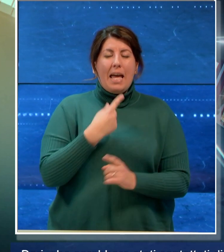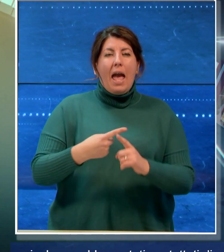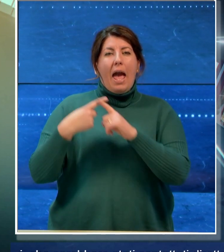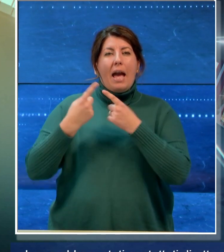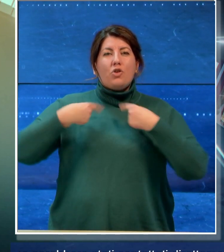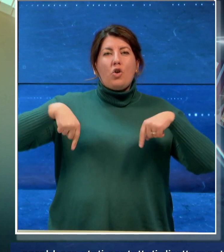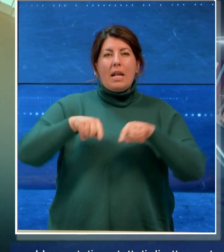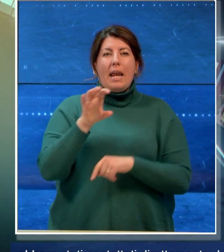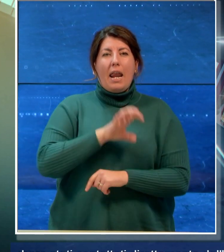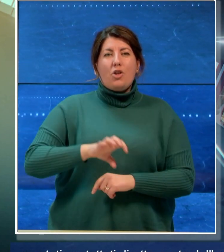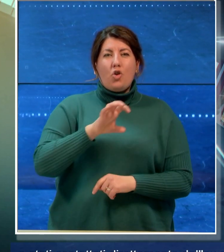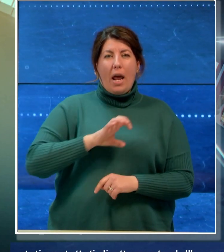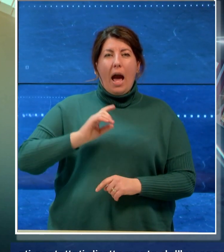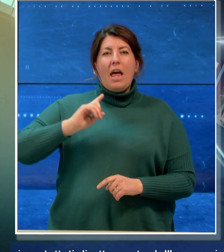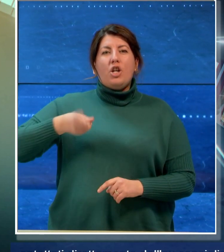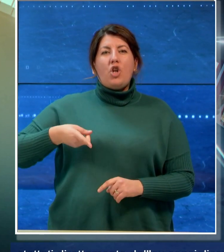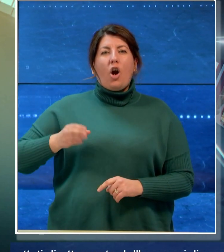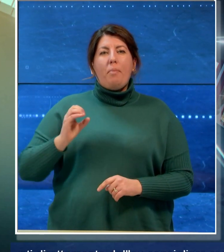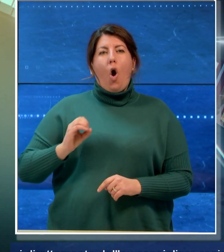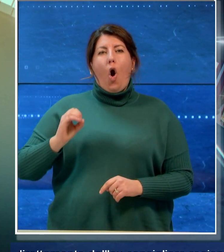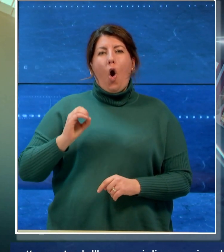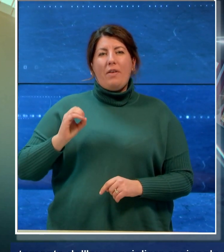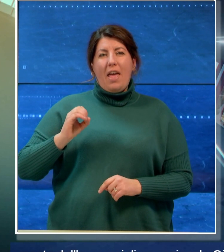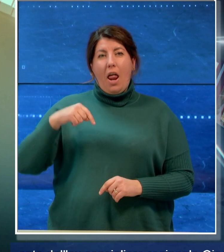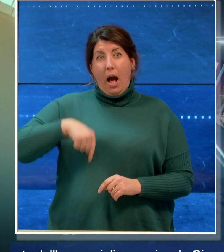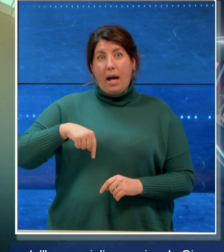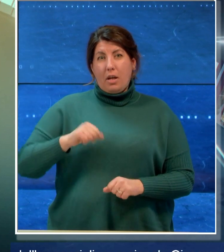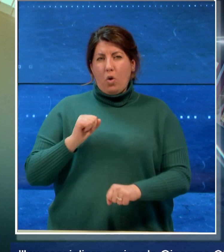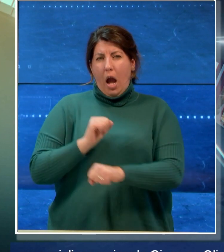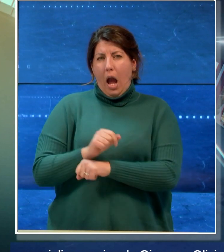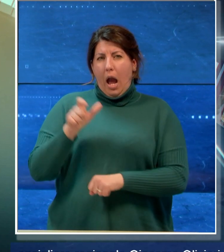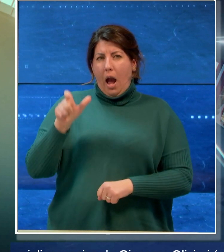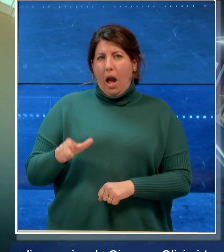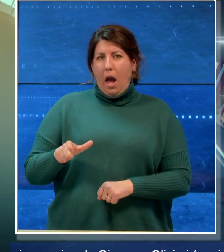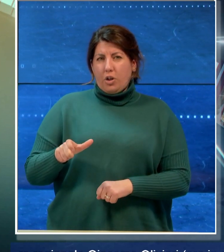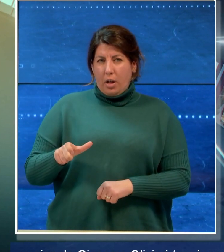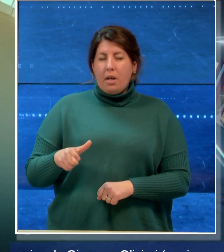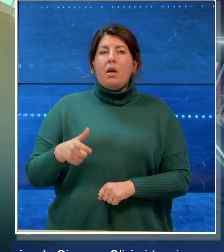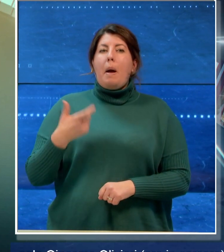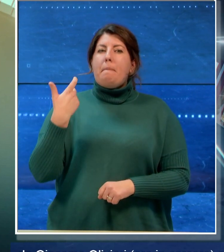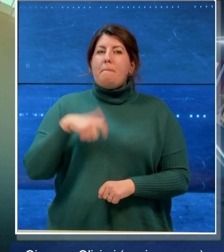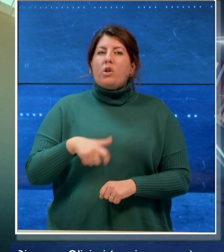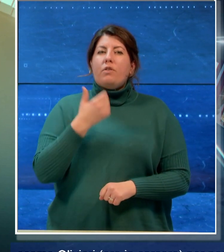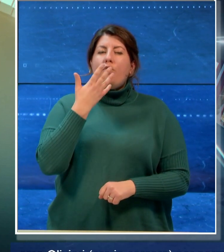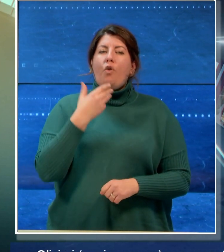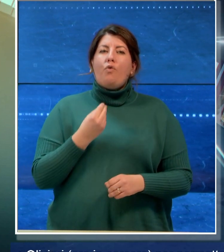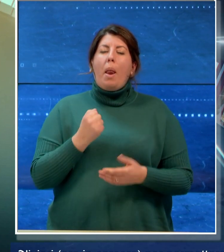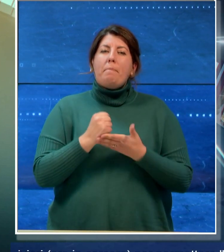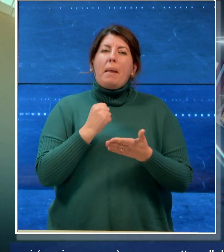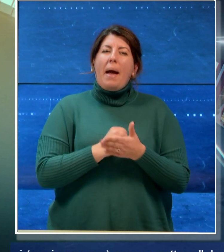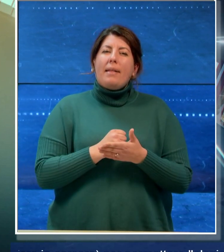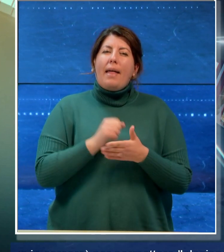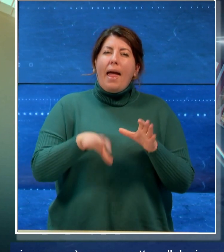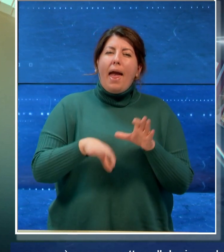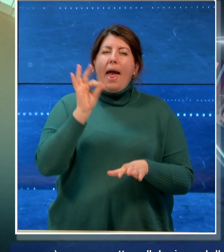regionale Giacomo Olivieri ora in carcere per permettere l'elezione della